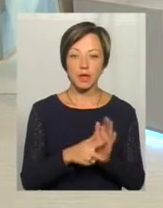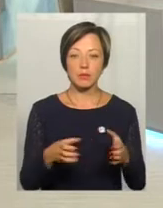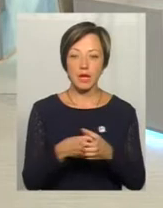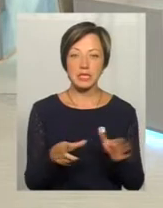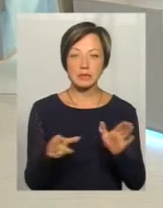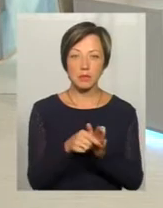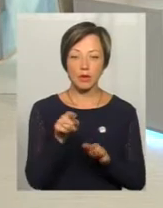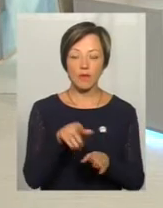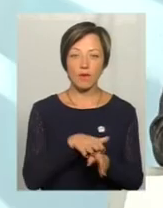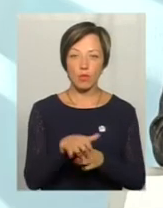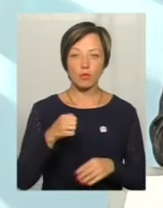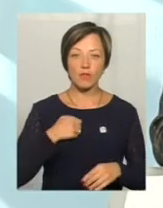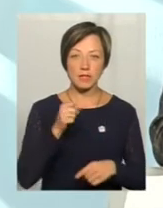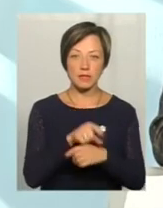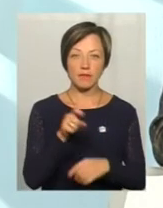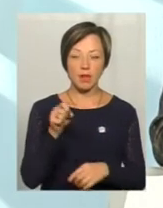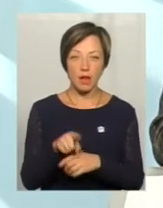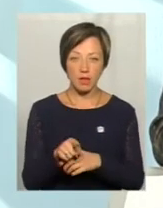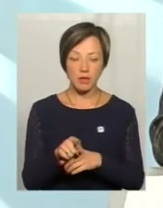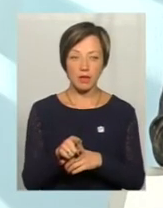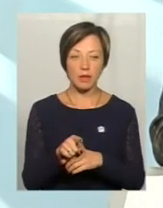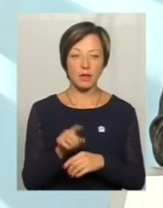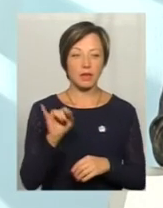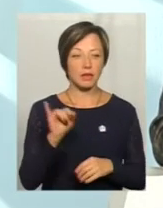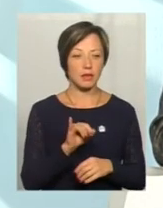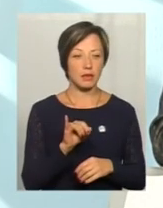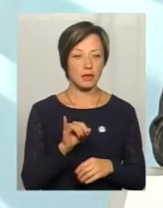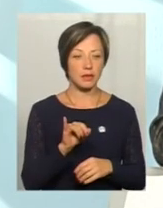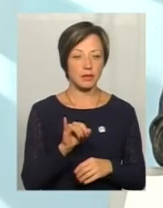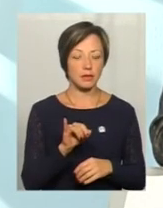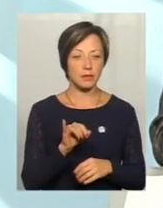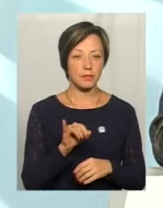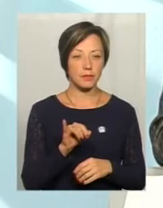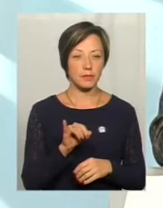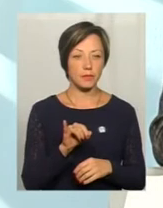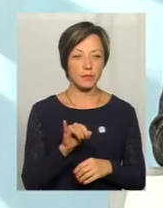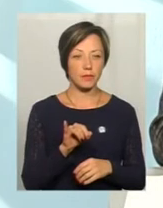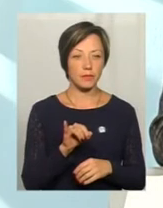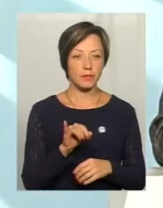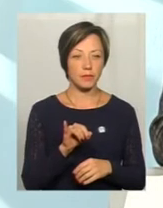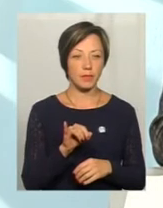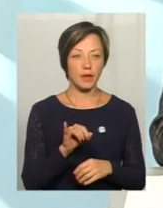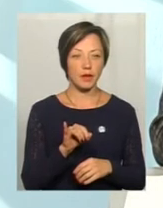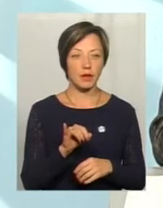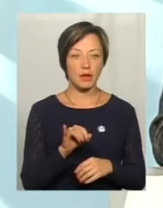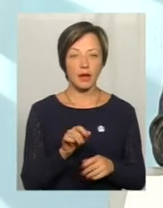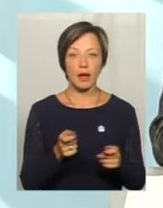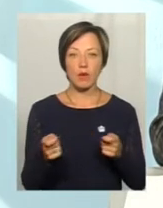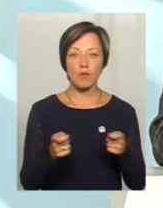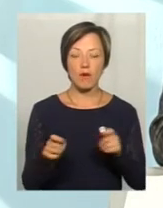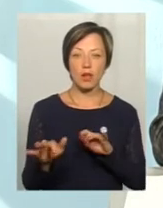спільно з ними вони виконували бойові завдання і керували рухом,